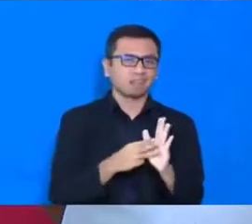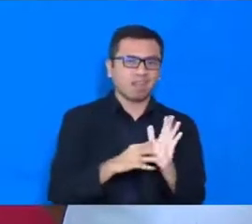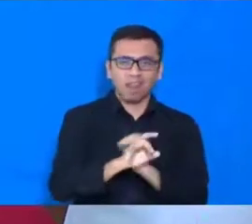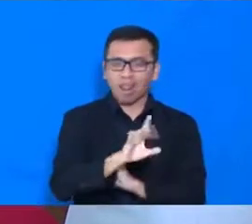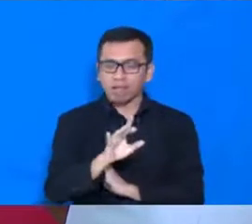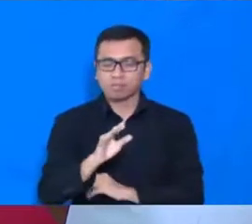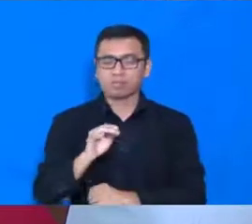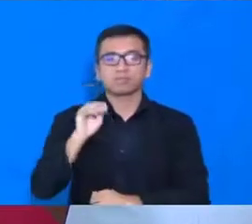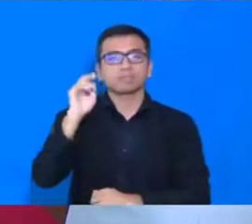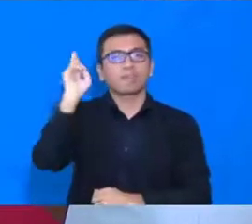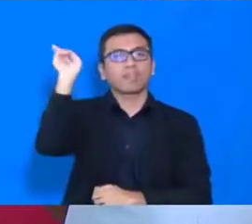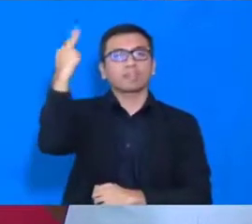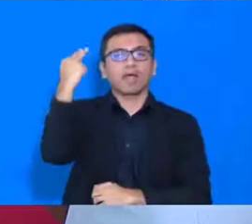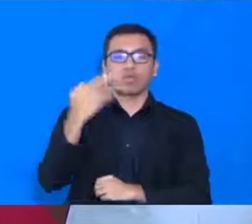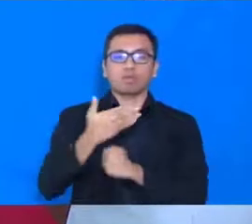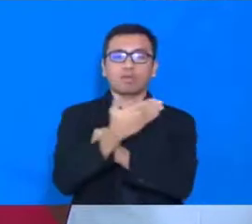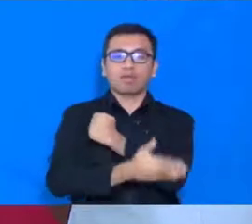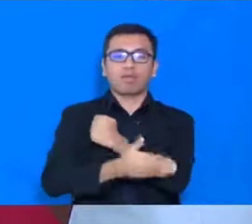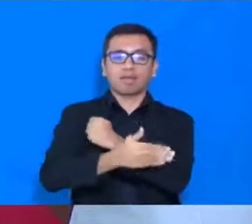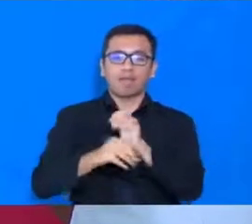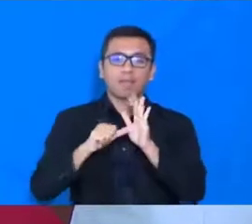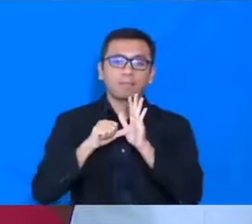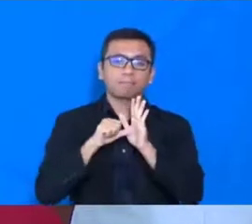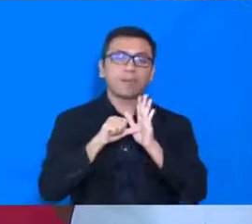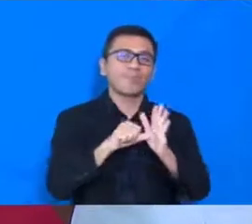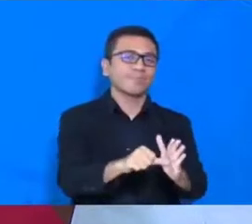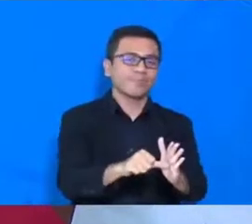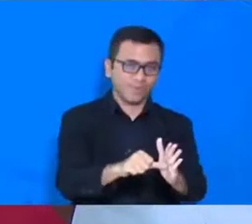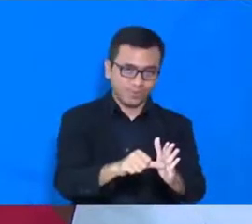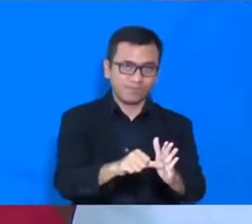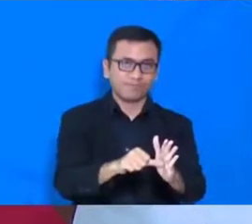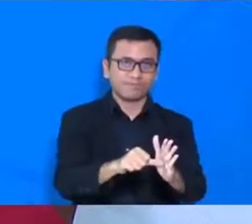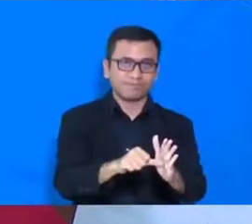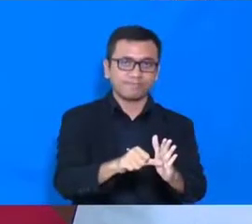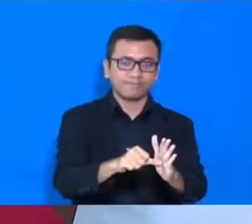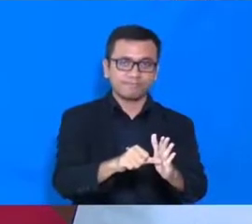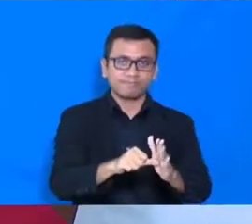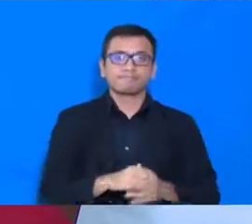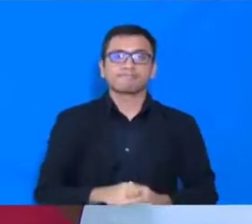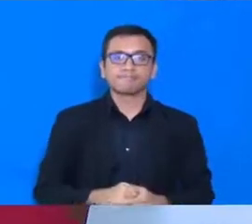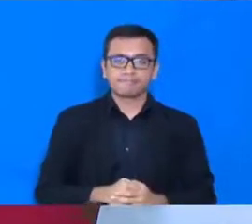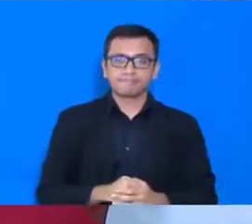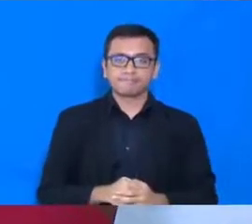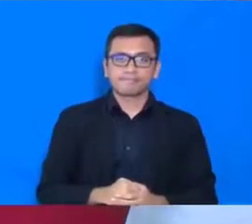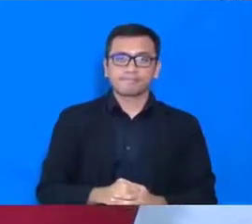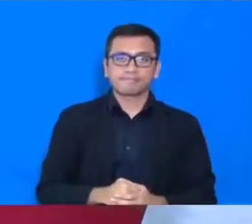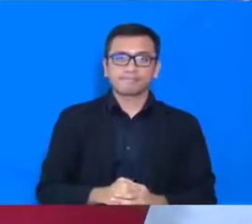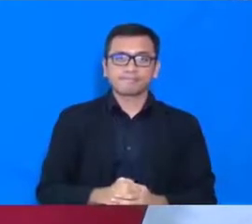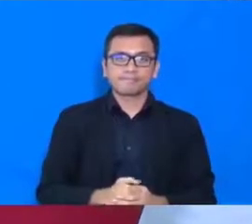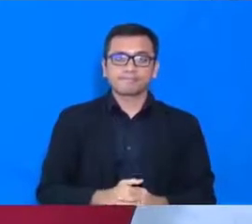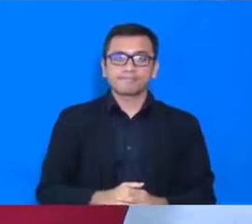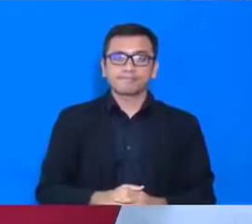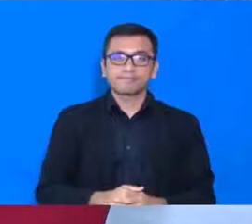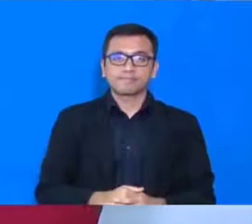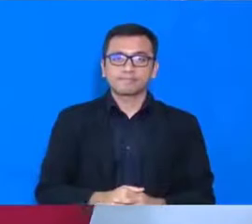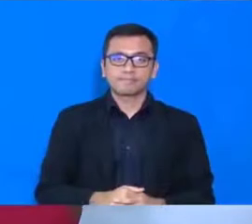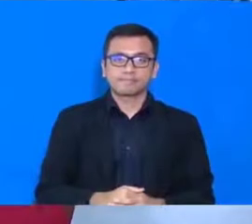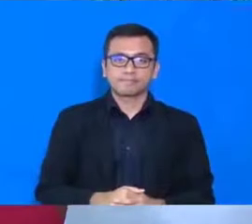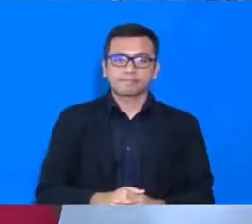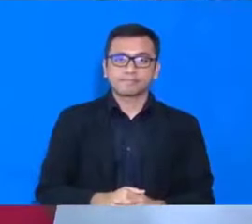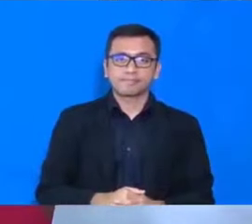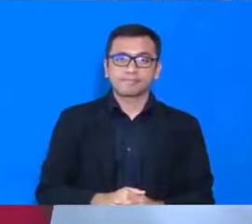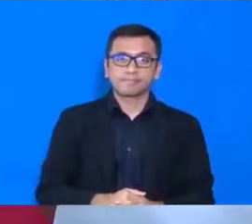dialami, para saudara kita yang sangat terdampak, bisa diminimalisasi. Tentunya,